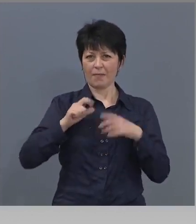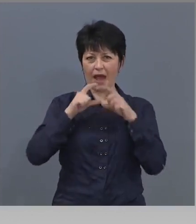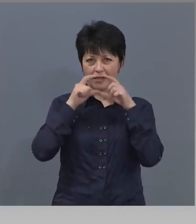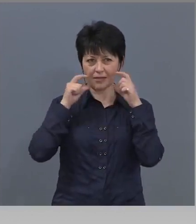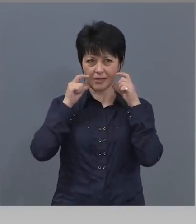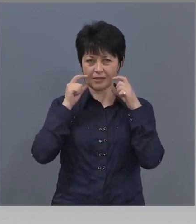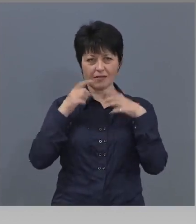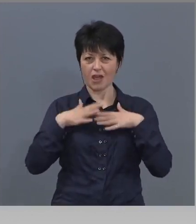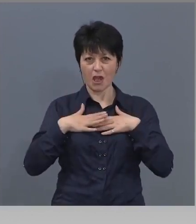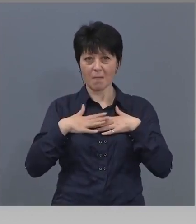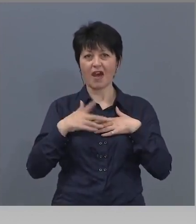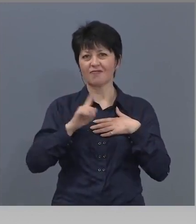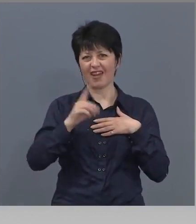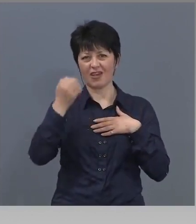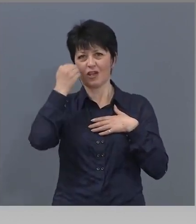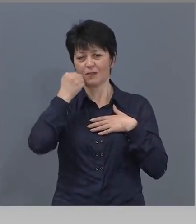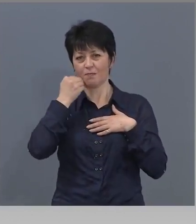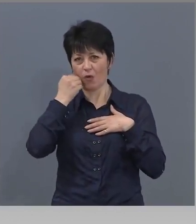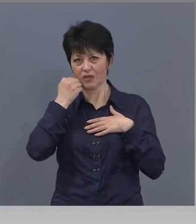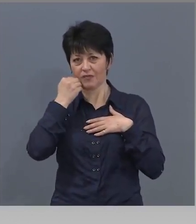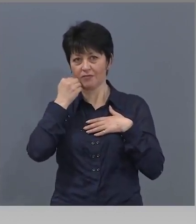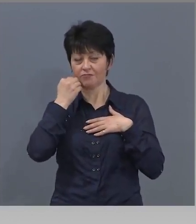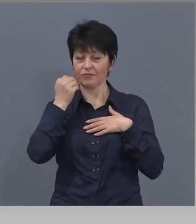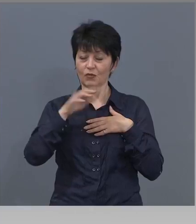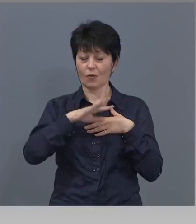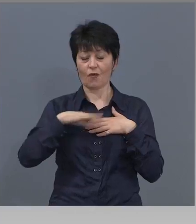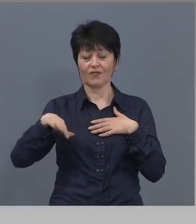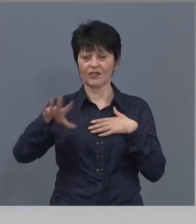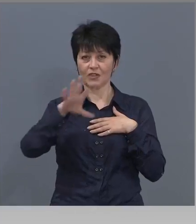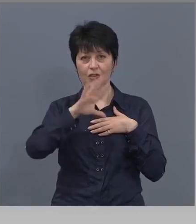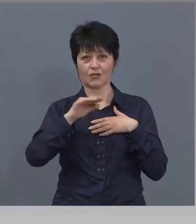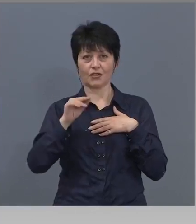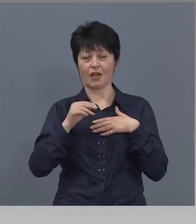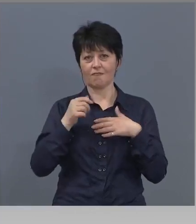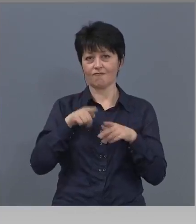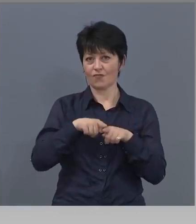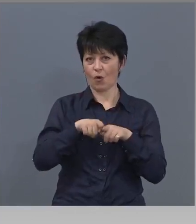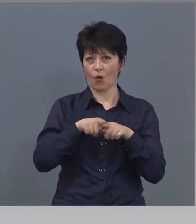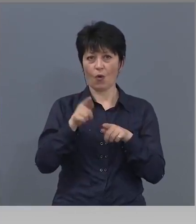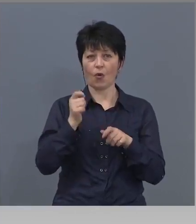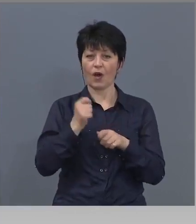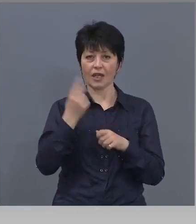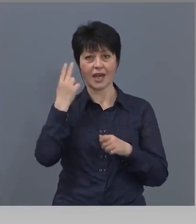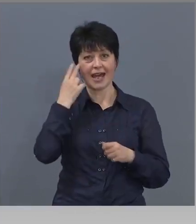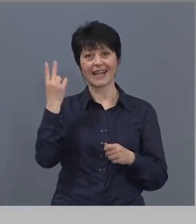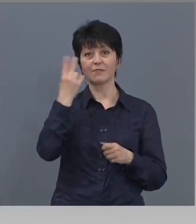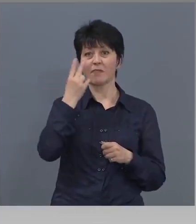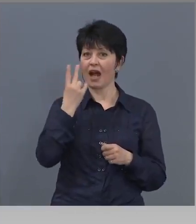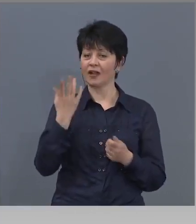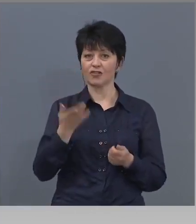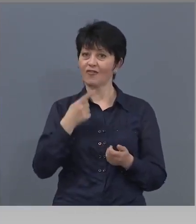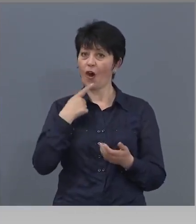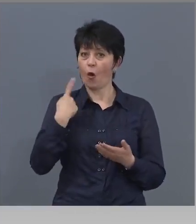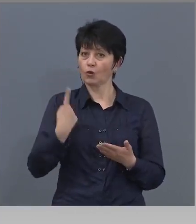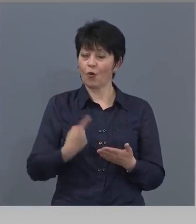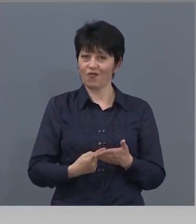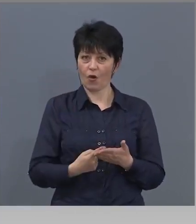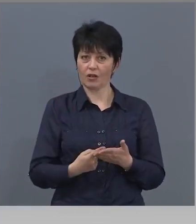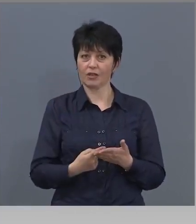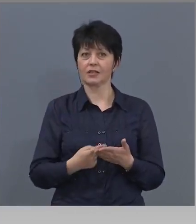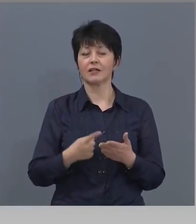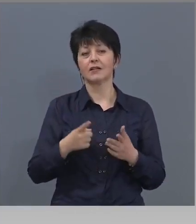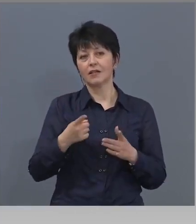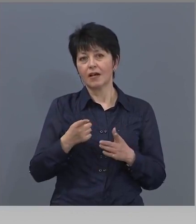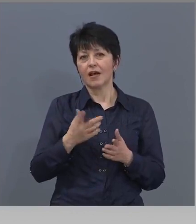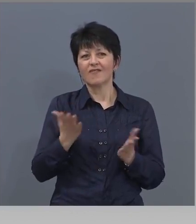ползват. Но вече мисля, че всички колеги разбраха отговорността. Това някои път се случва и в момент на бързина да